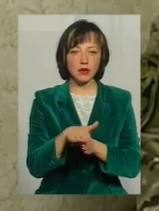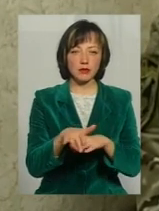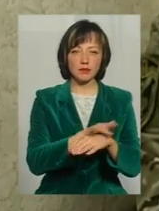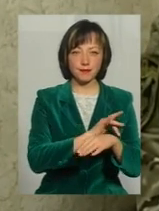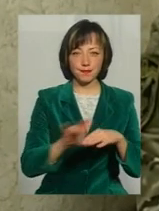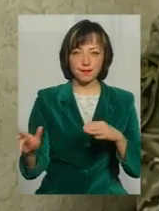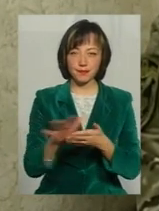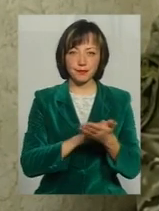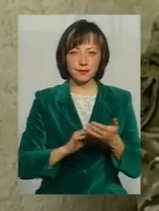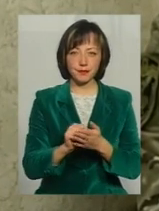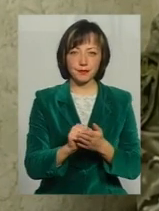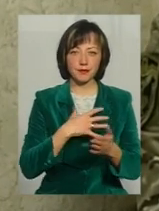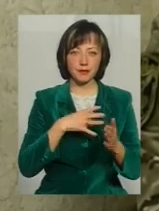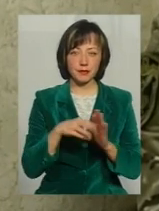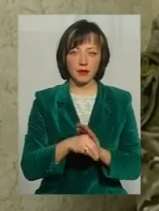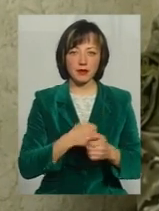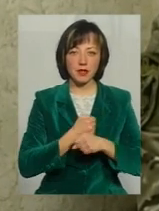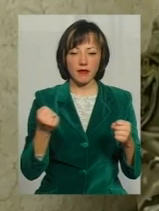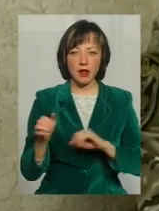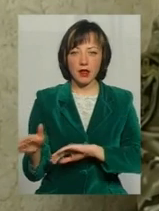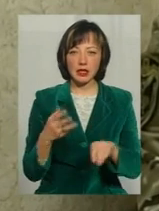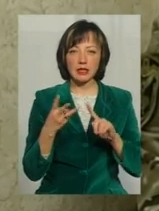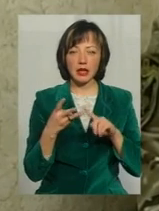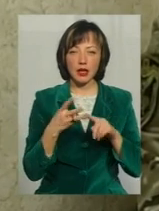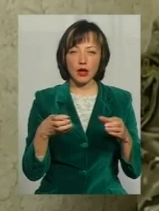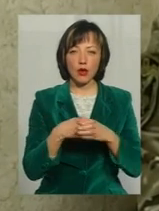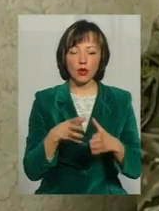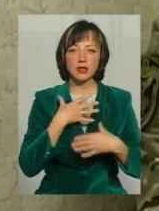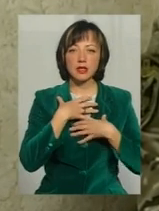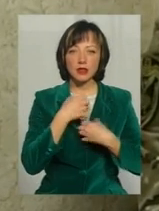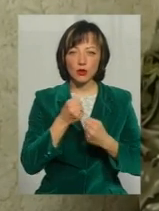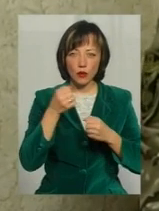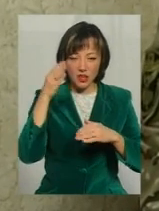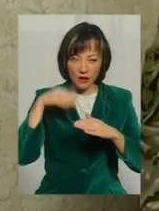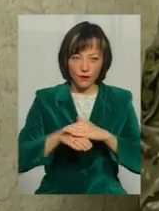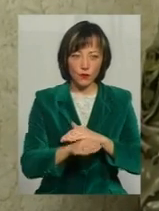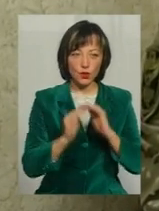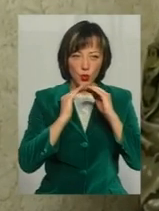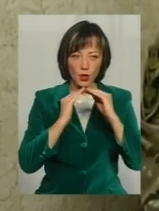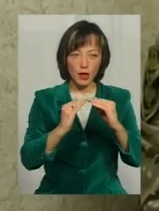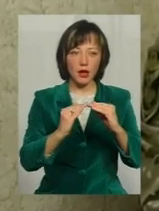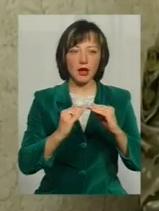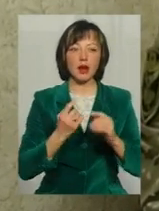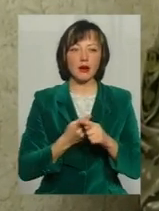там взірвалась Третя рота задихнулася була в тунелі Там